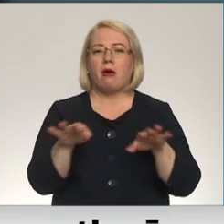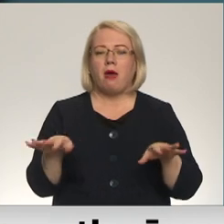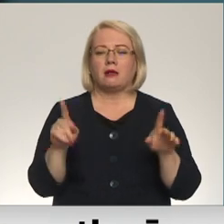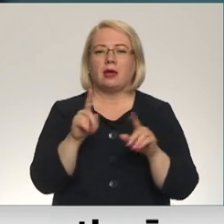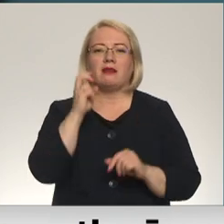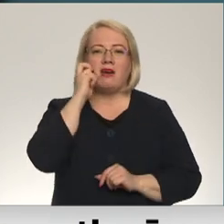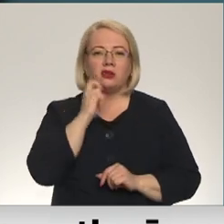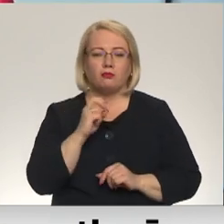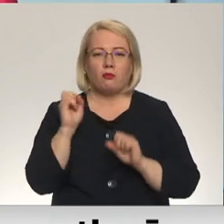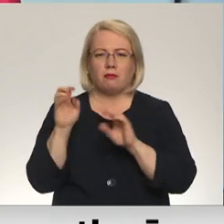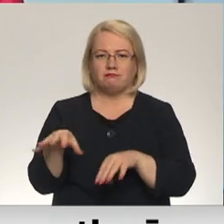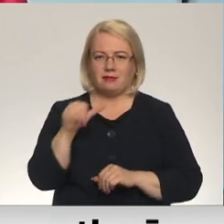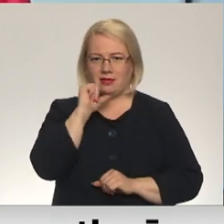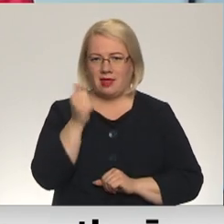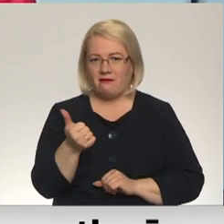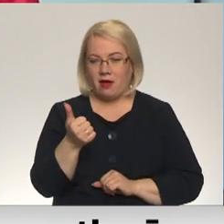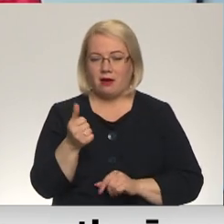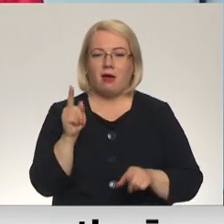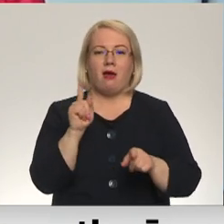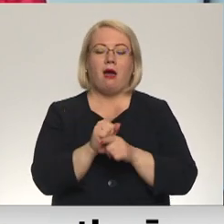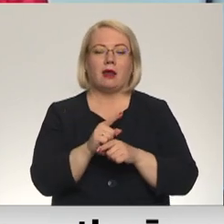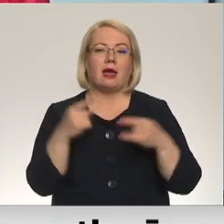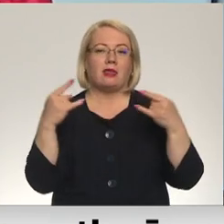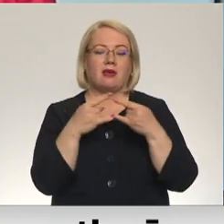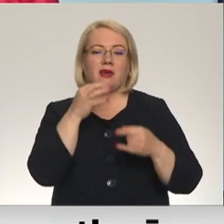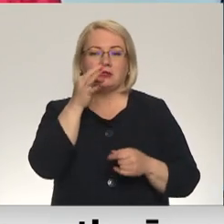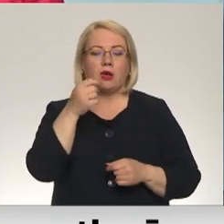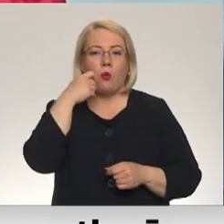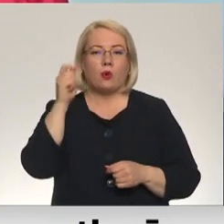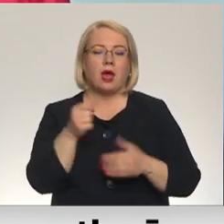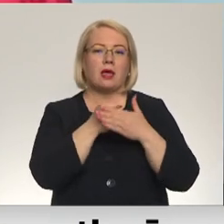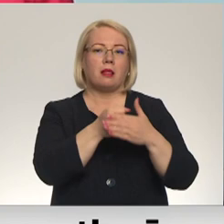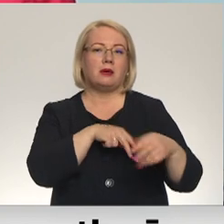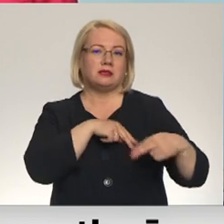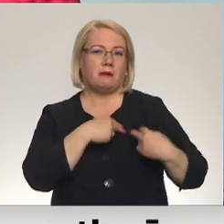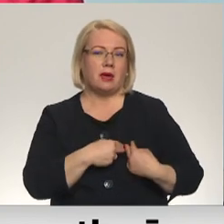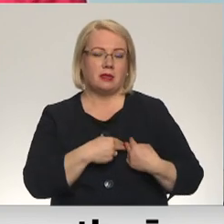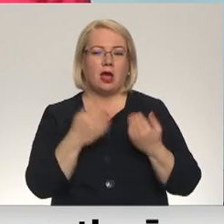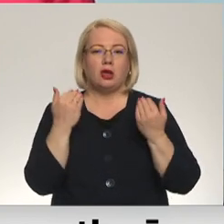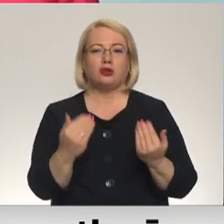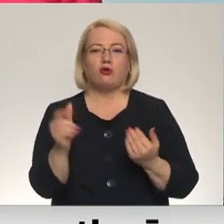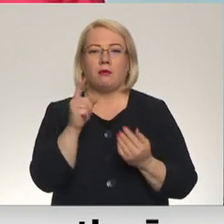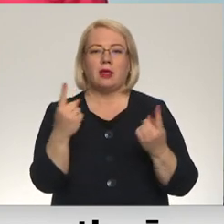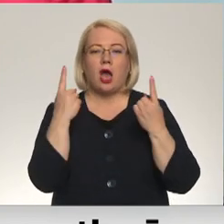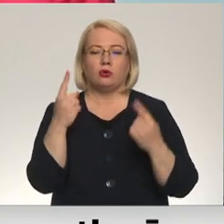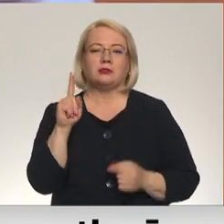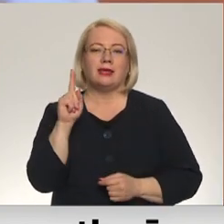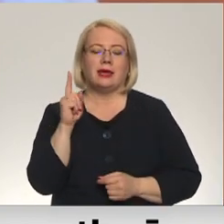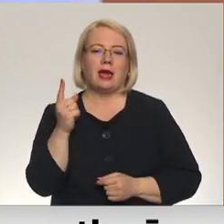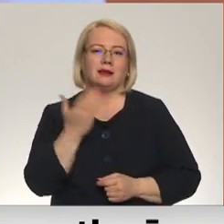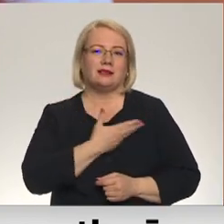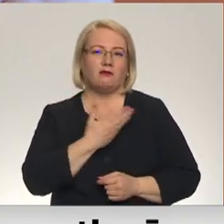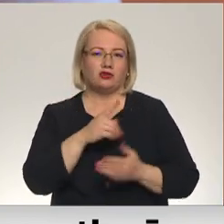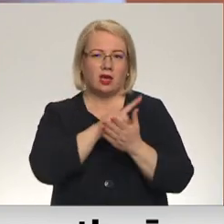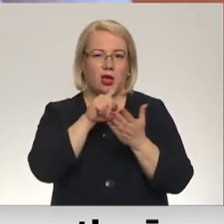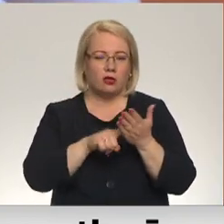vecumā, ko nevar atstāt. Arī kā RTV skaidro Ukraiņa atbalsta biedrībā, šobrīd aktuāls ir ne tikai dzīvojamā fonda jautājums, bet arī